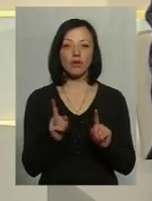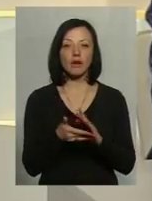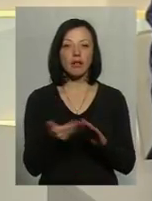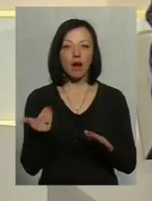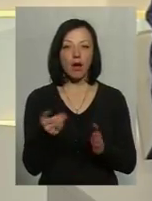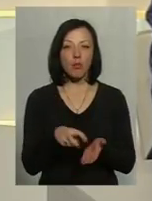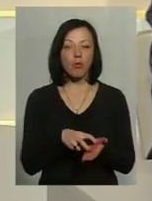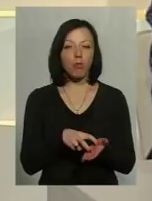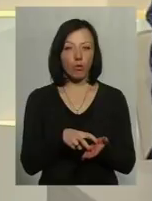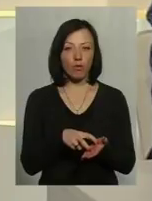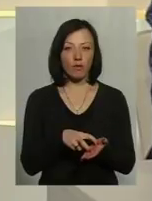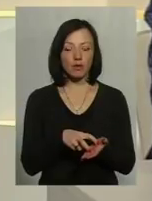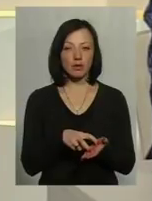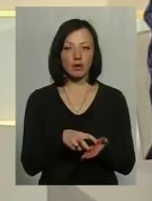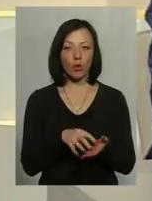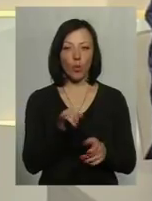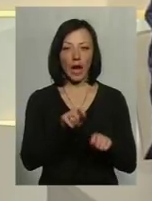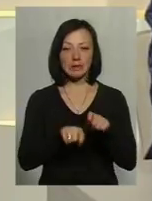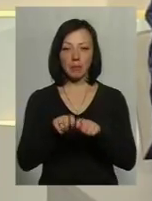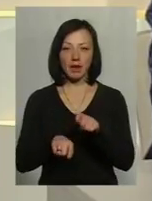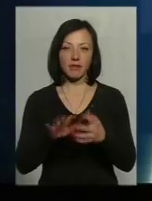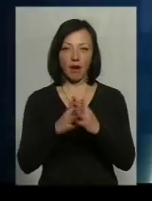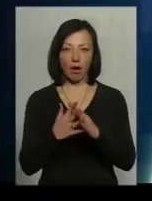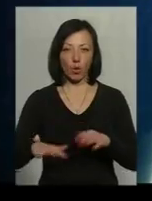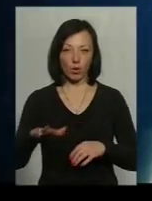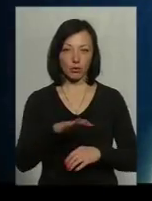побоювання у експертів агроринку?